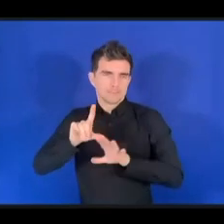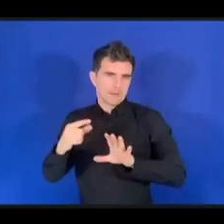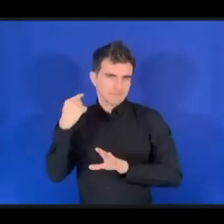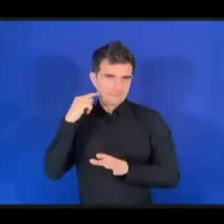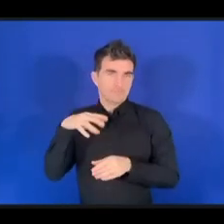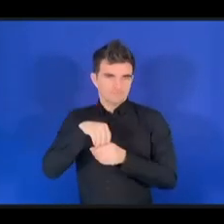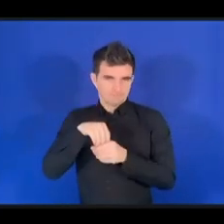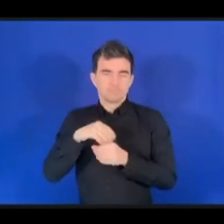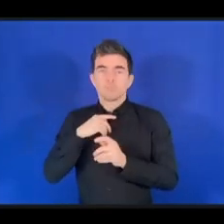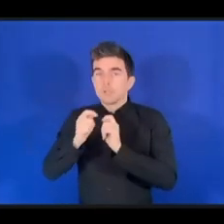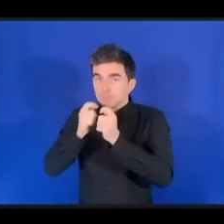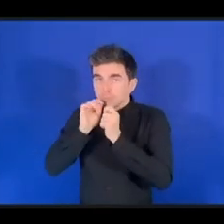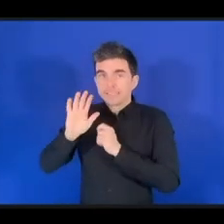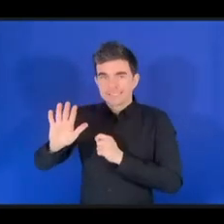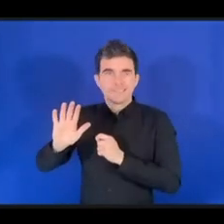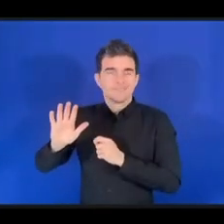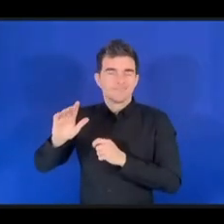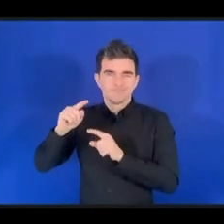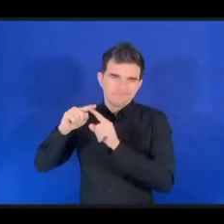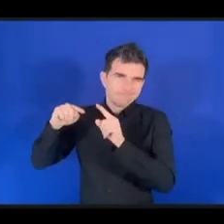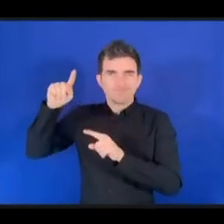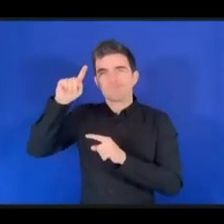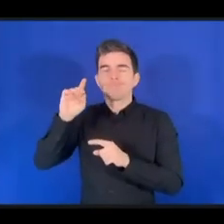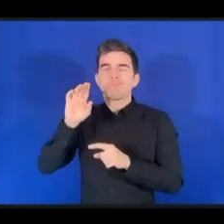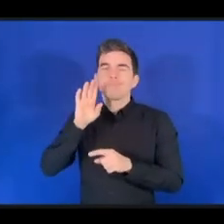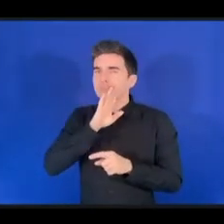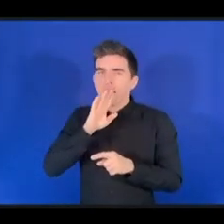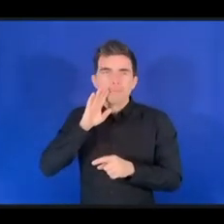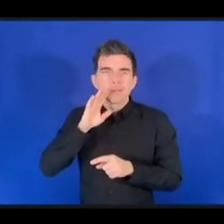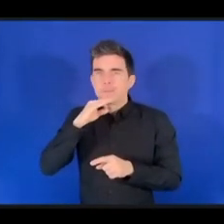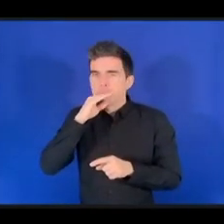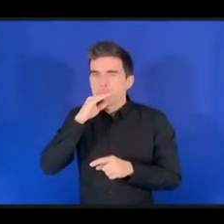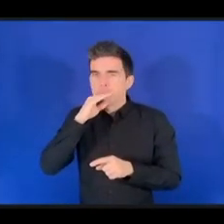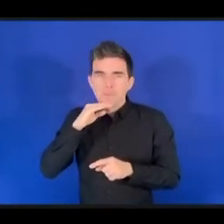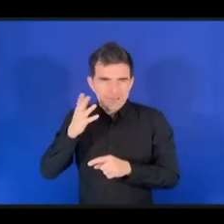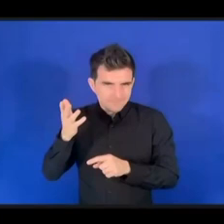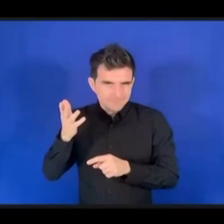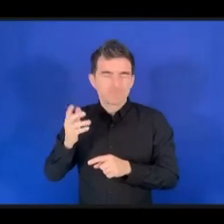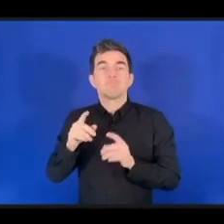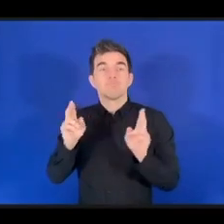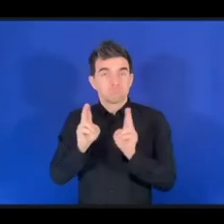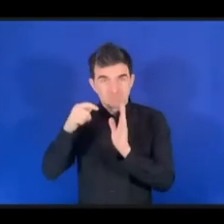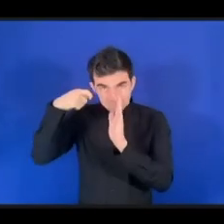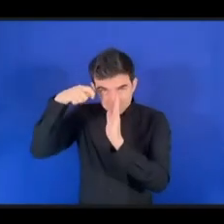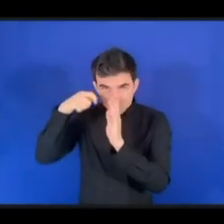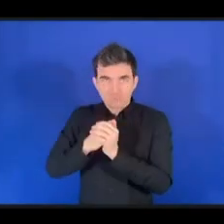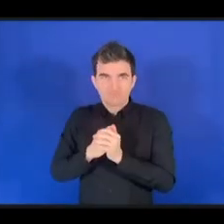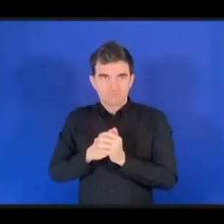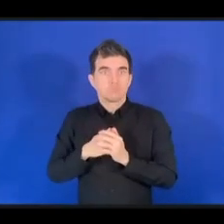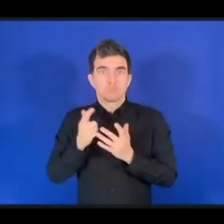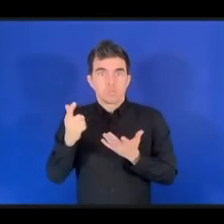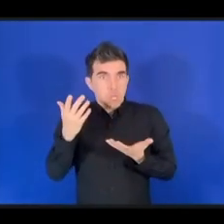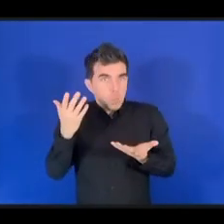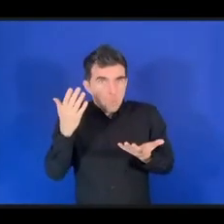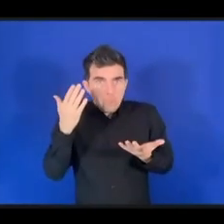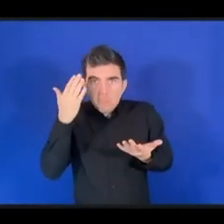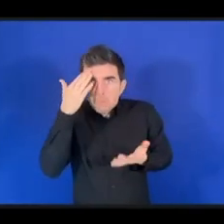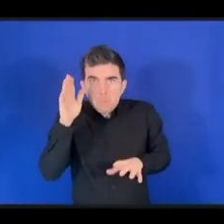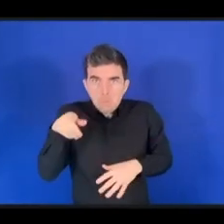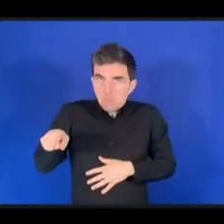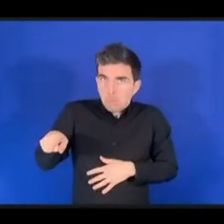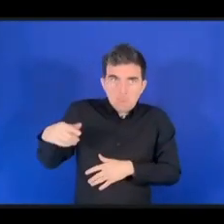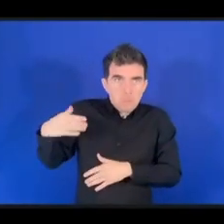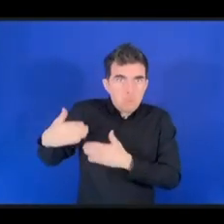понятия не имеют, чем он занимается. Но поняли, что он занимается чем-то важным, когда он начал ездить по всему миру и